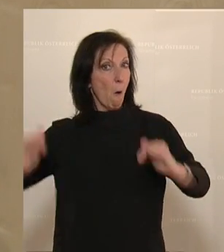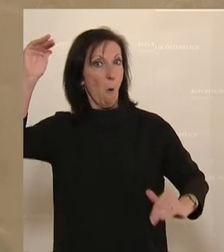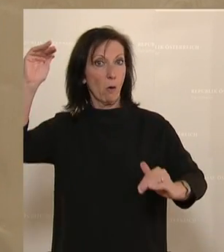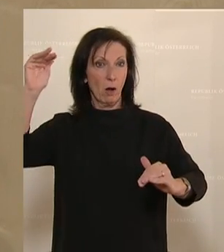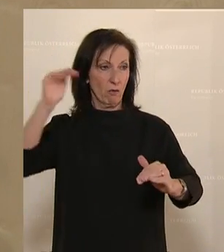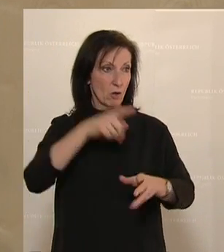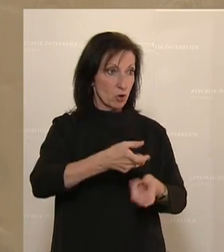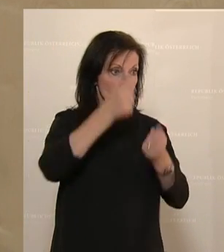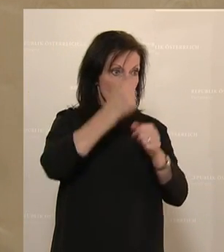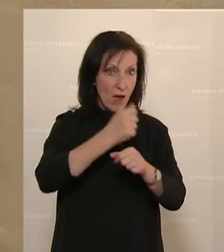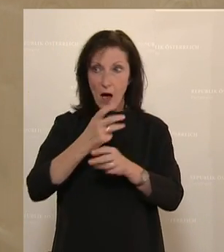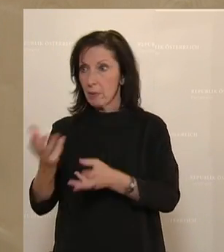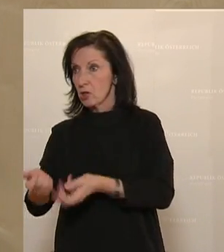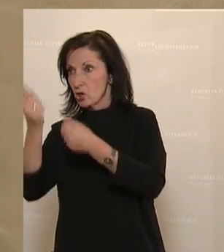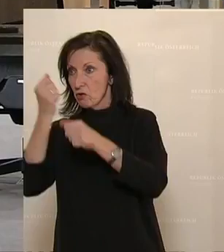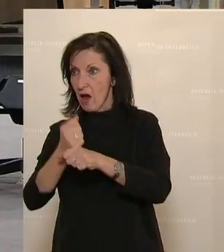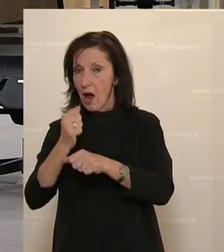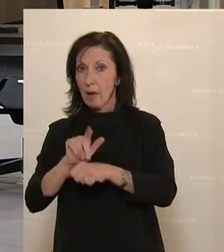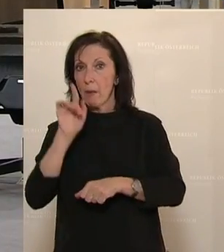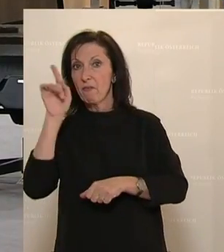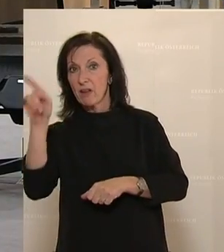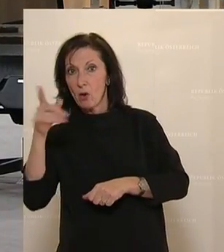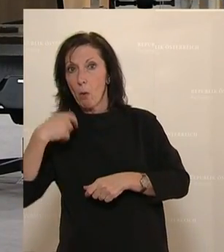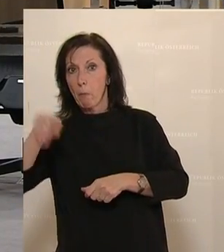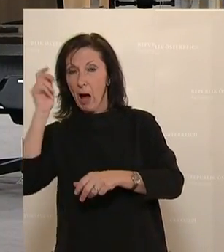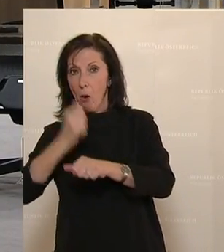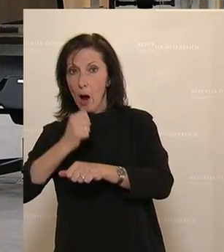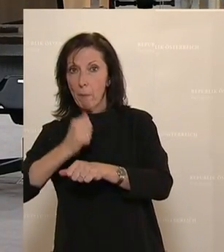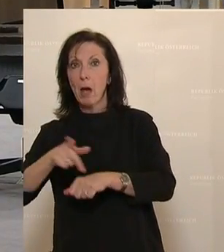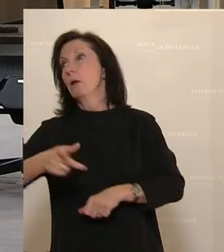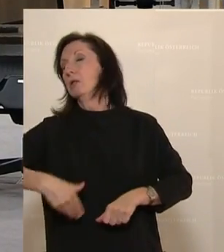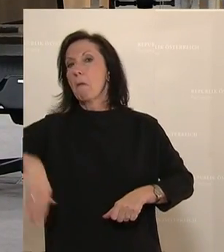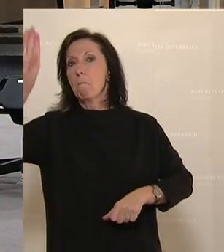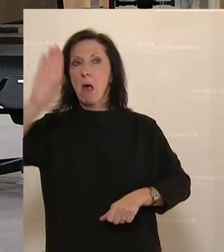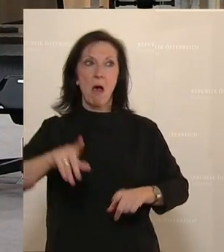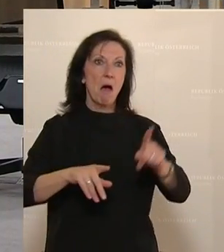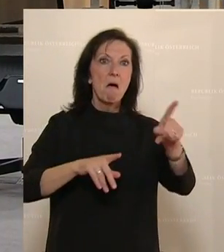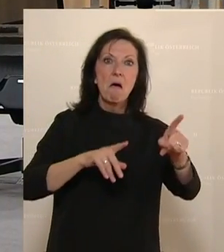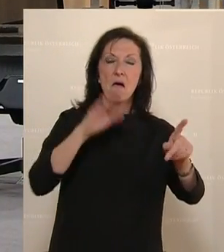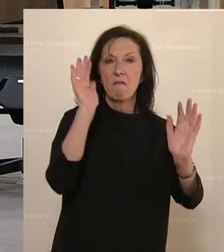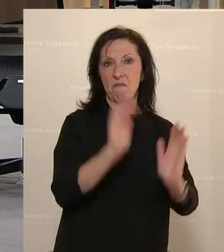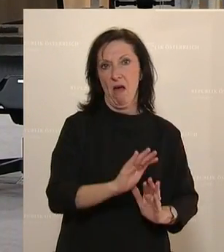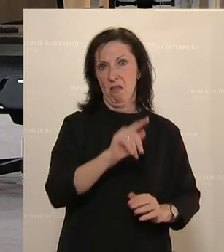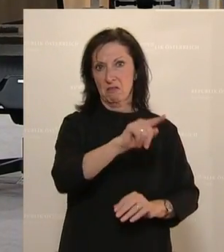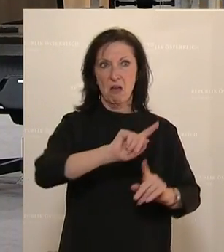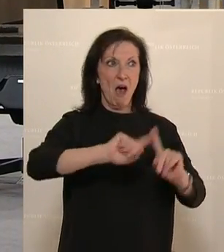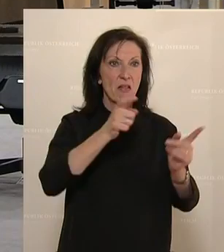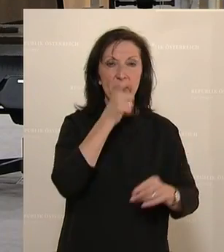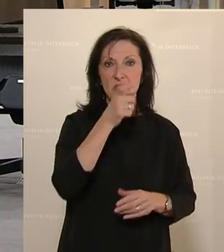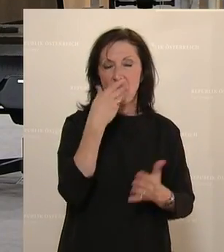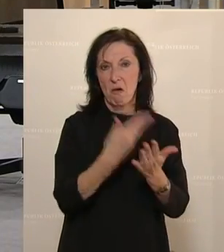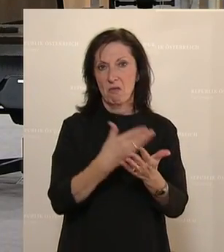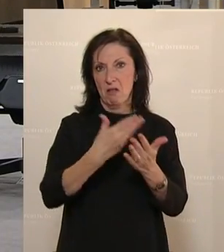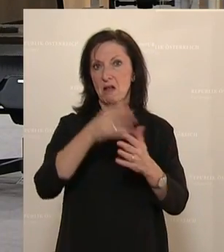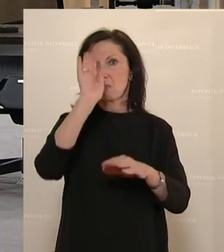arbeiten und in der BUAG versichert sind und Menschen, die schwer arbeiten und in einer anderen Versicherung versichert sind.